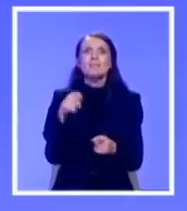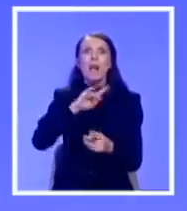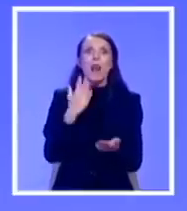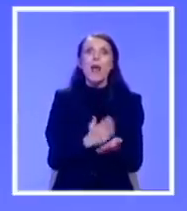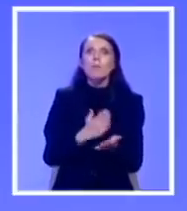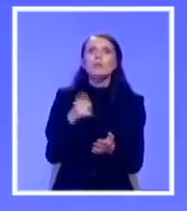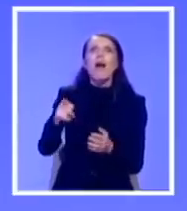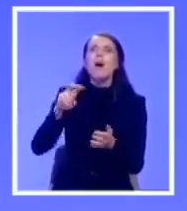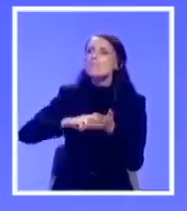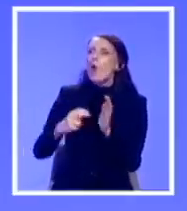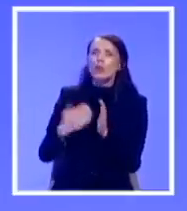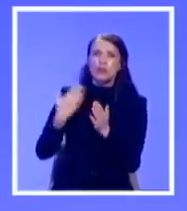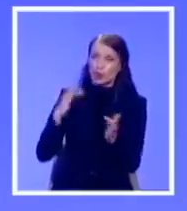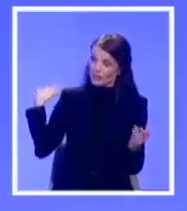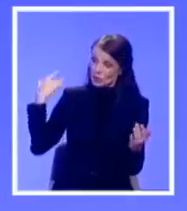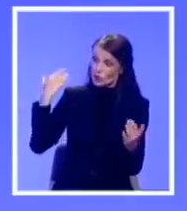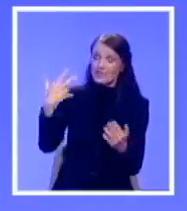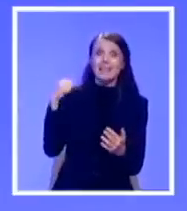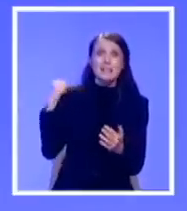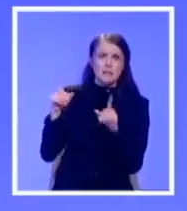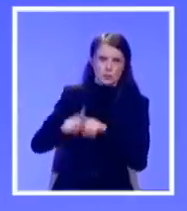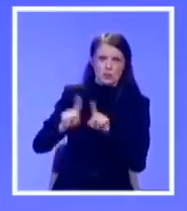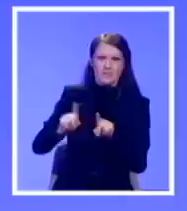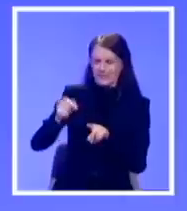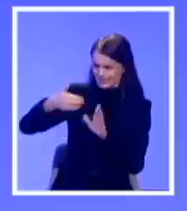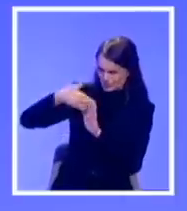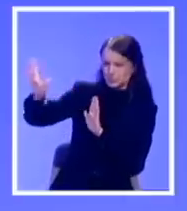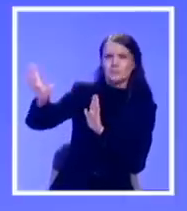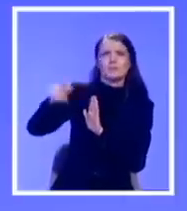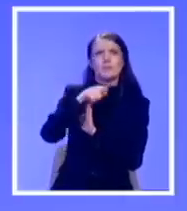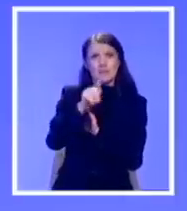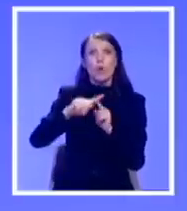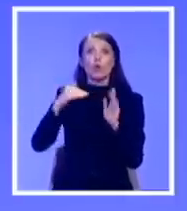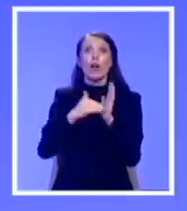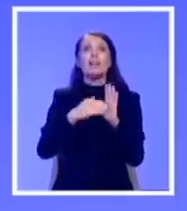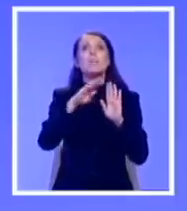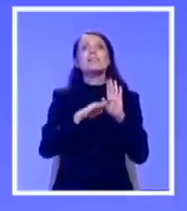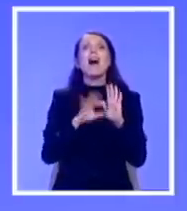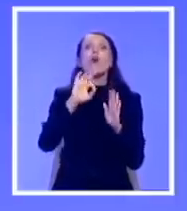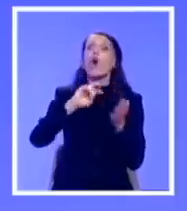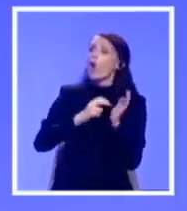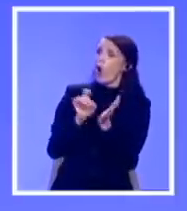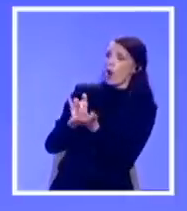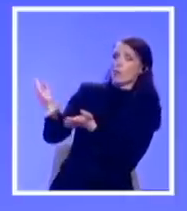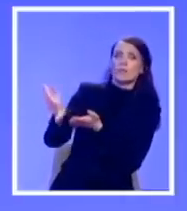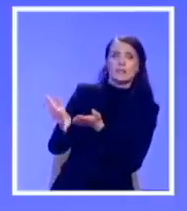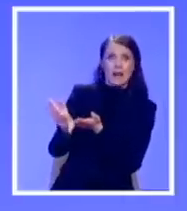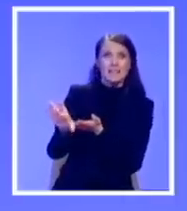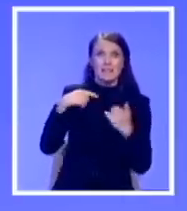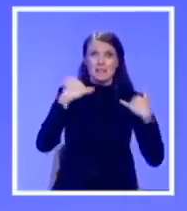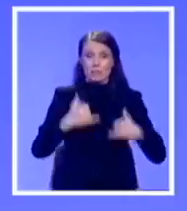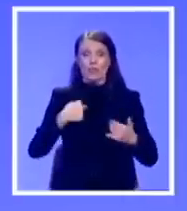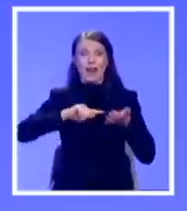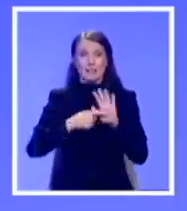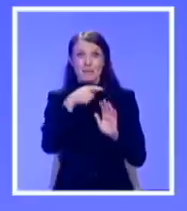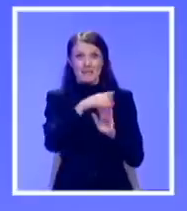političara koji nam truju mozak već 30 godina, jeste donošenje zakona o lustraciji. Nasred zakona smo danas predstavili u pokretu